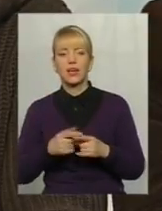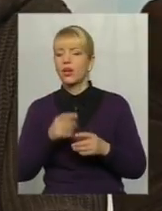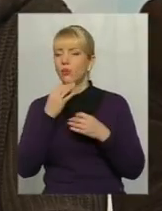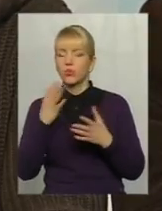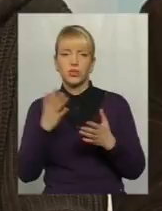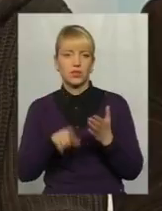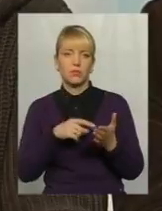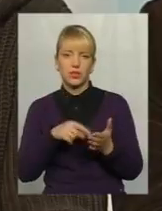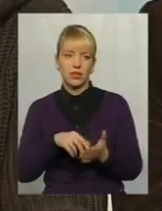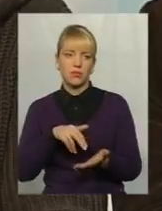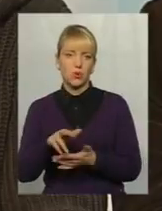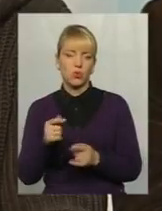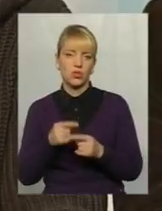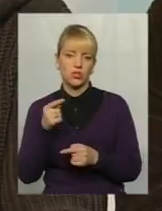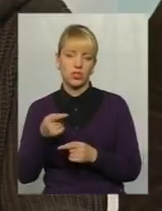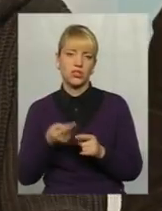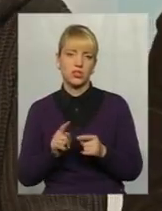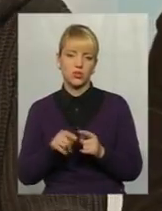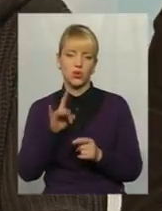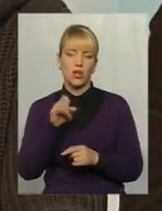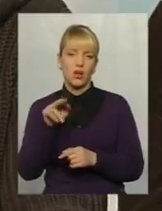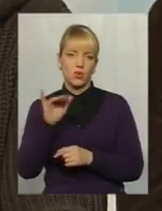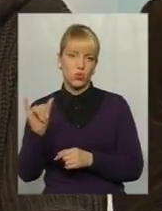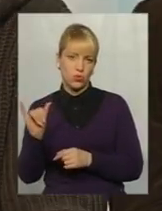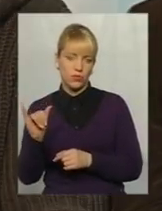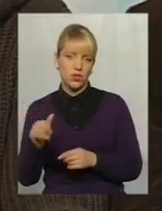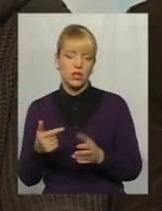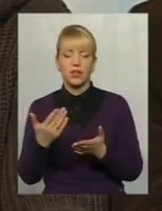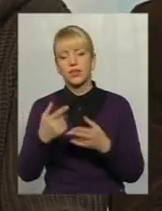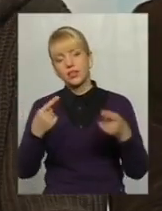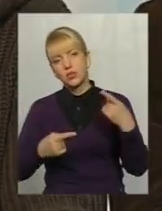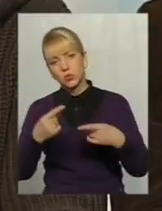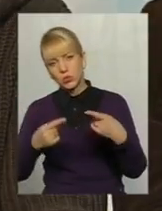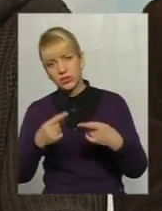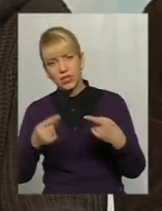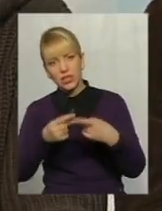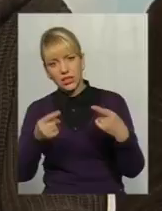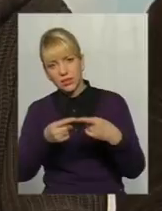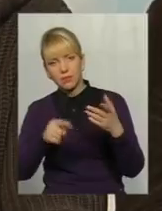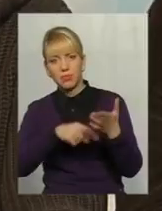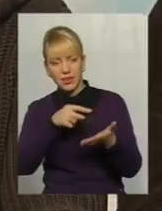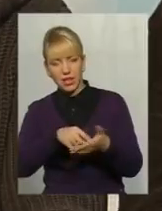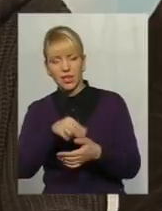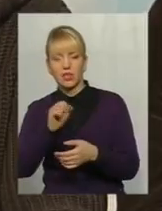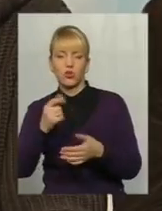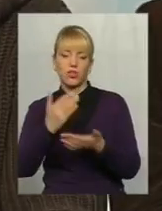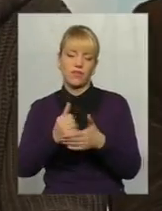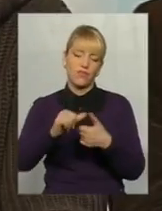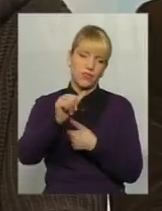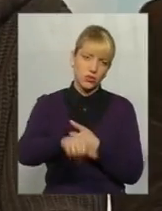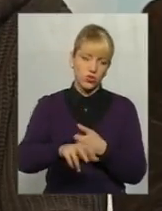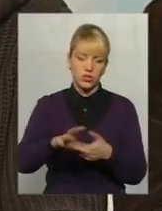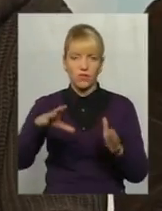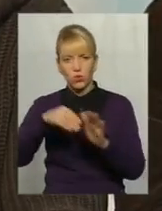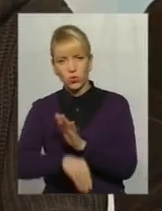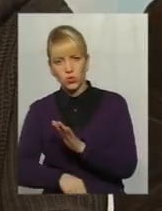проходять через цю раду. Є голосування спільне, дискусійні питання, звісно ж, але в тому числі і виключення, включення з